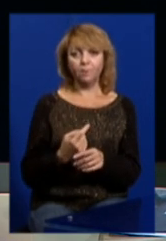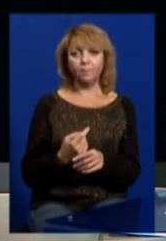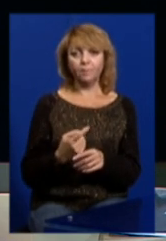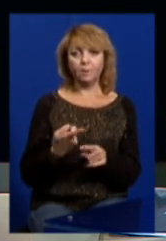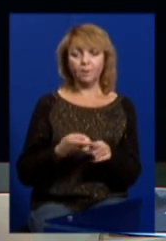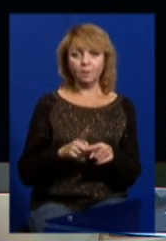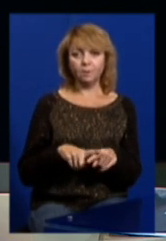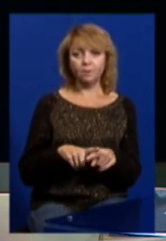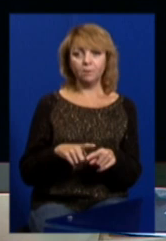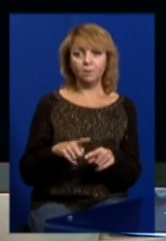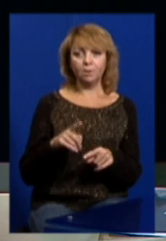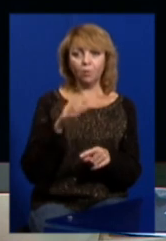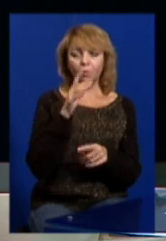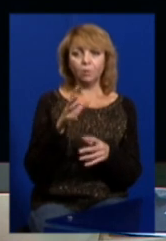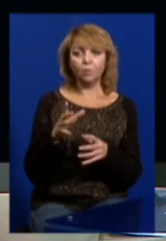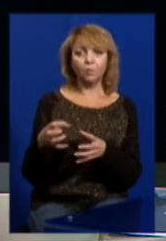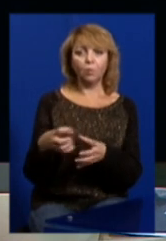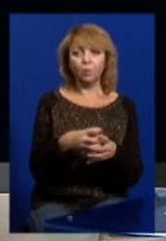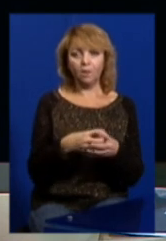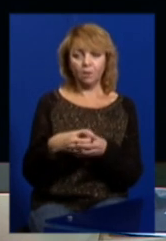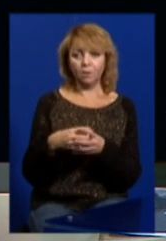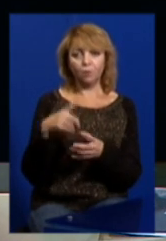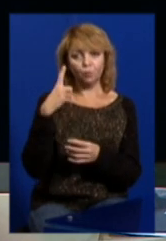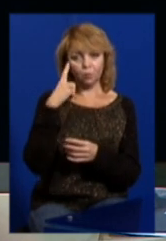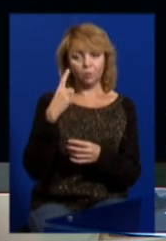Це колегіальна думка.